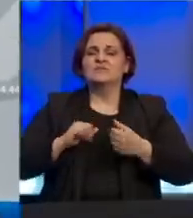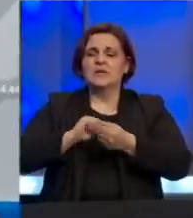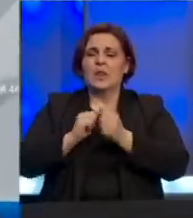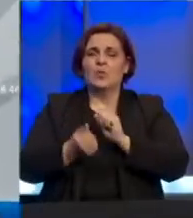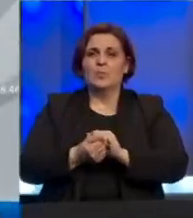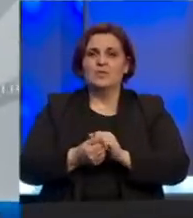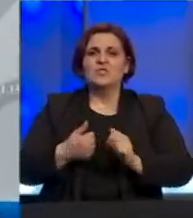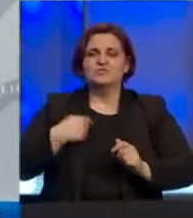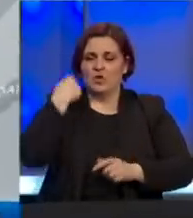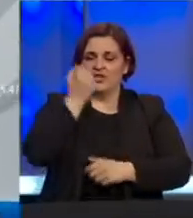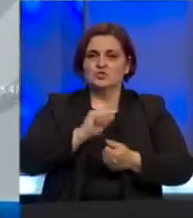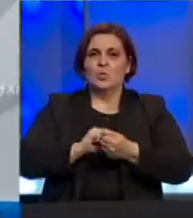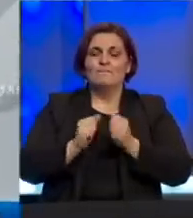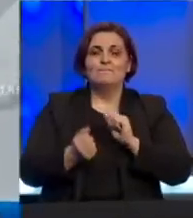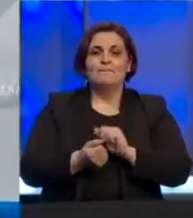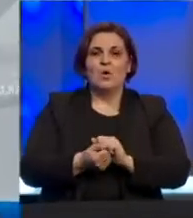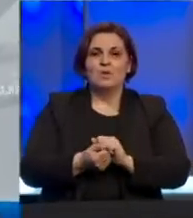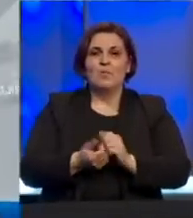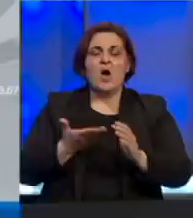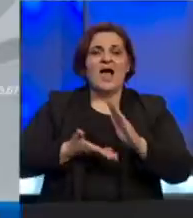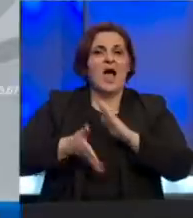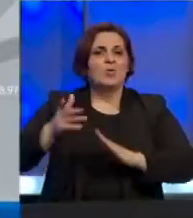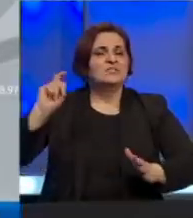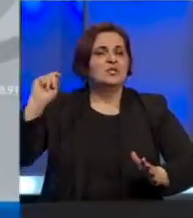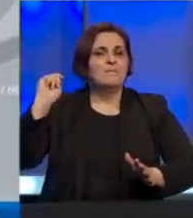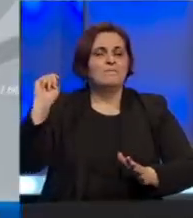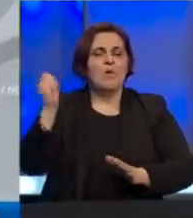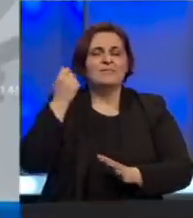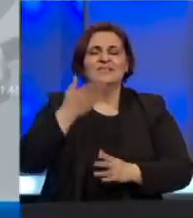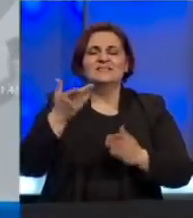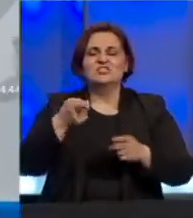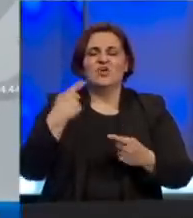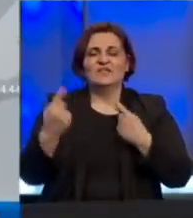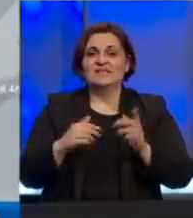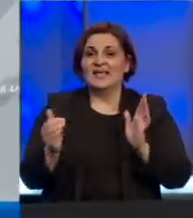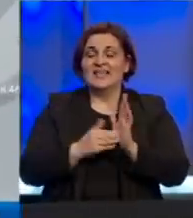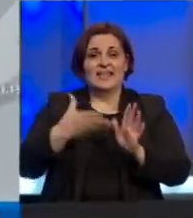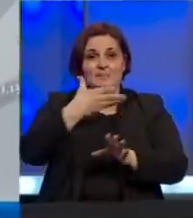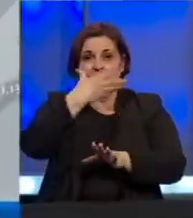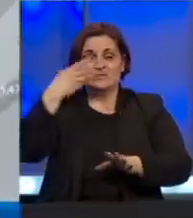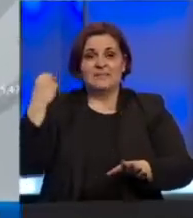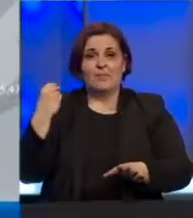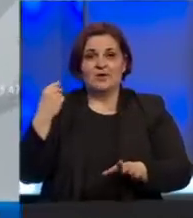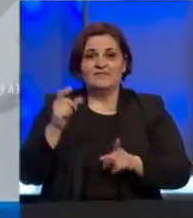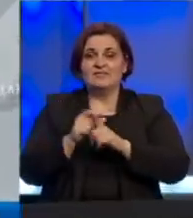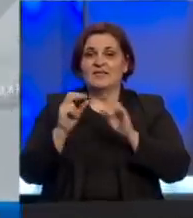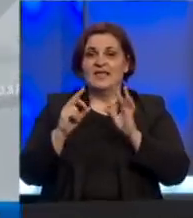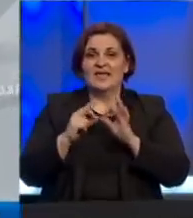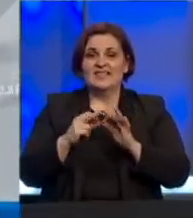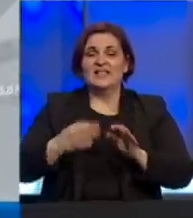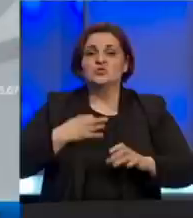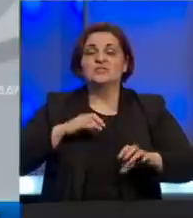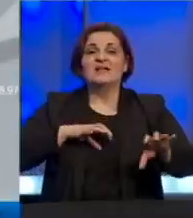i svoju ličnu bitku kako izaći kao pobjednik iz ove situacije. Ne trebamo zaboraviti da su